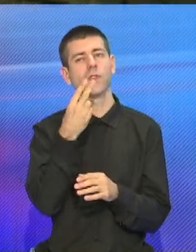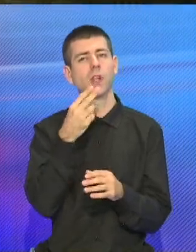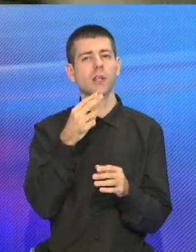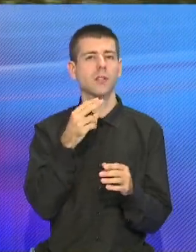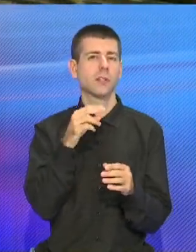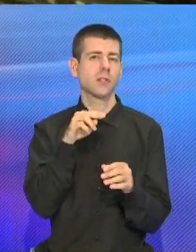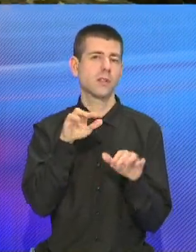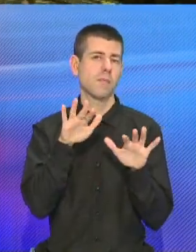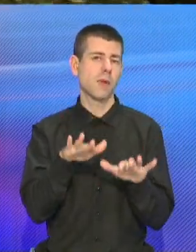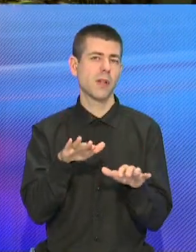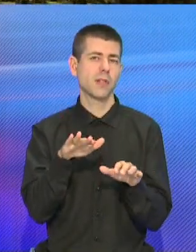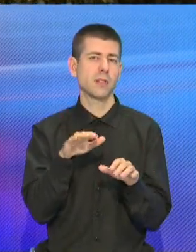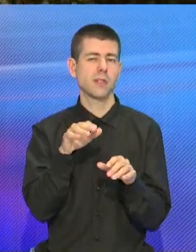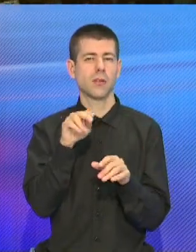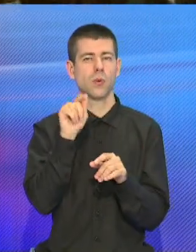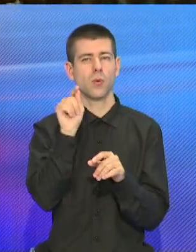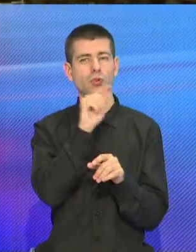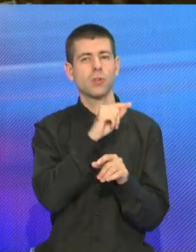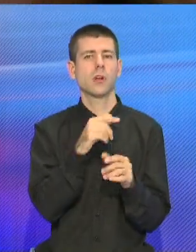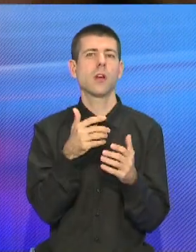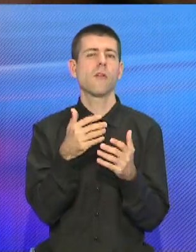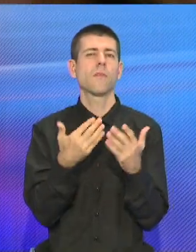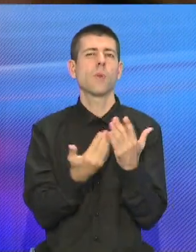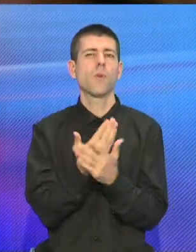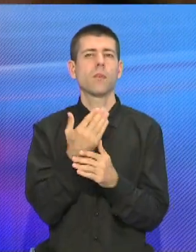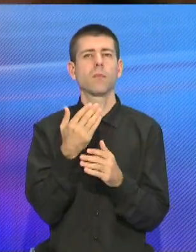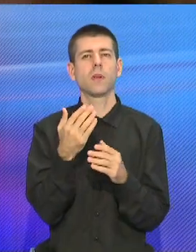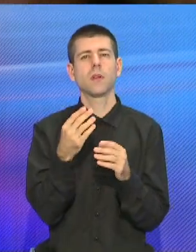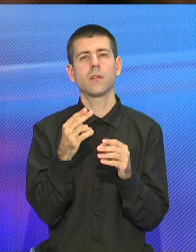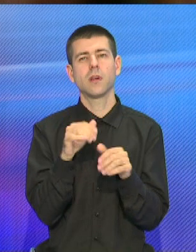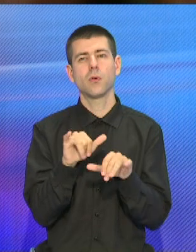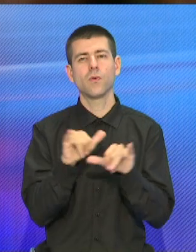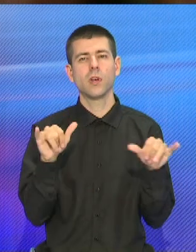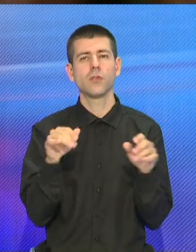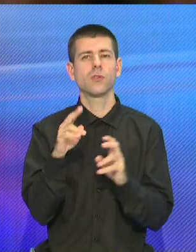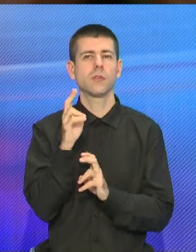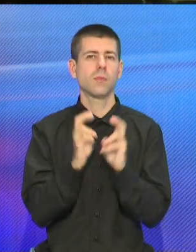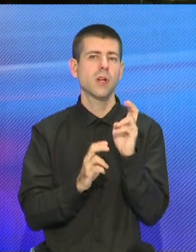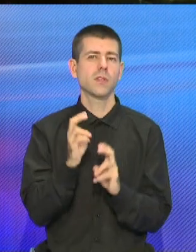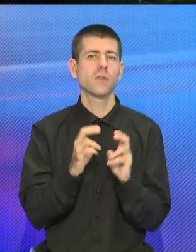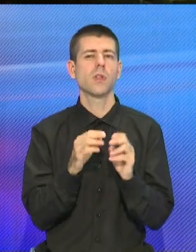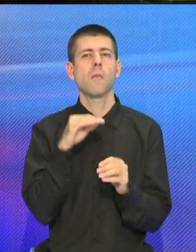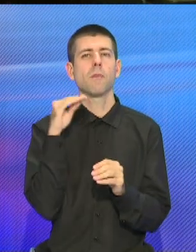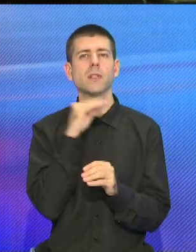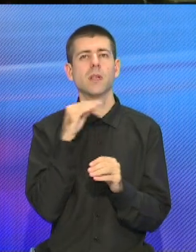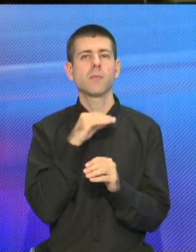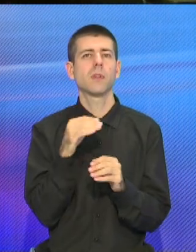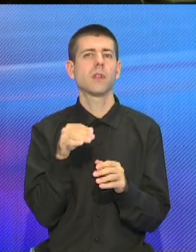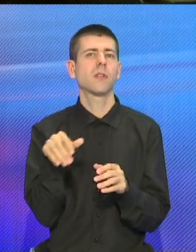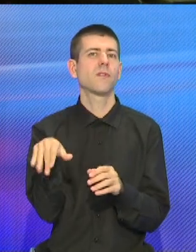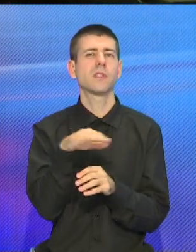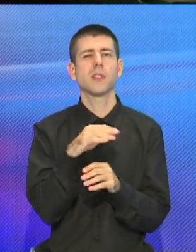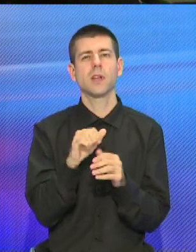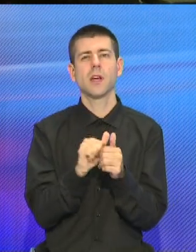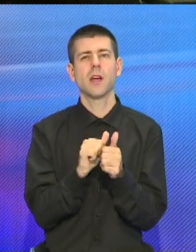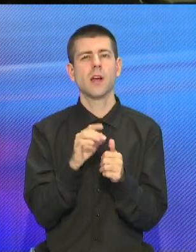с нетерпением ждут деликатесы. Вместе с новыми потребителями растет и производство. В последний весенний месяц мясокомбинат побил все личные